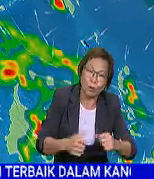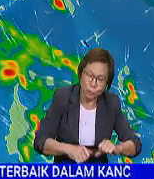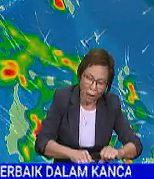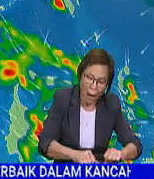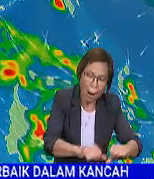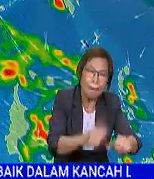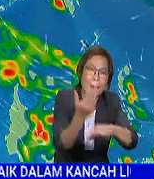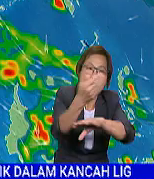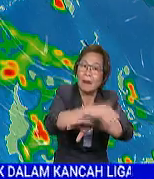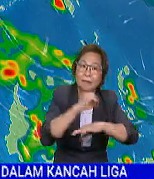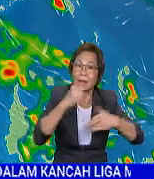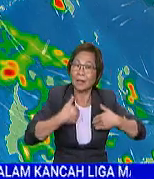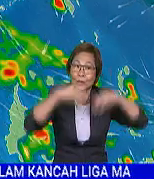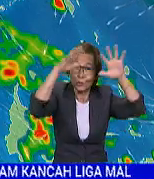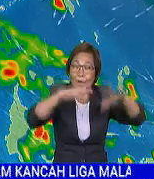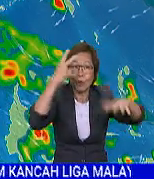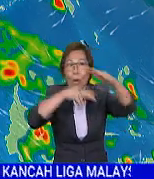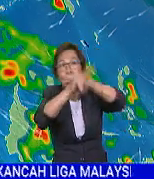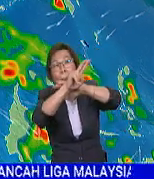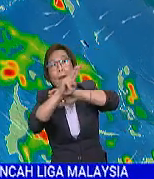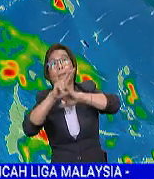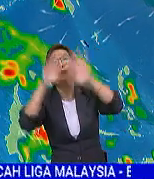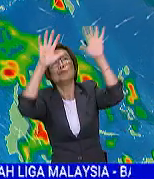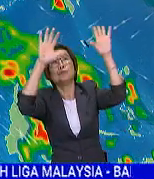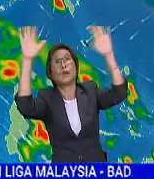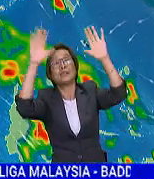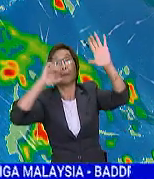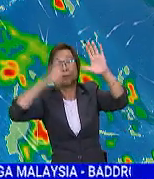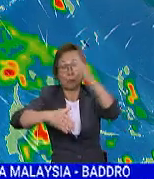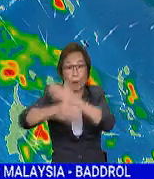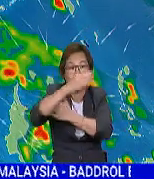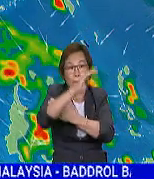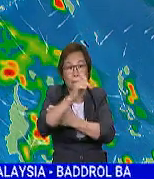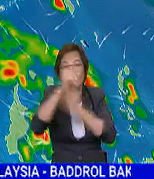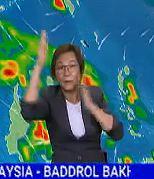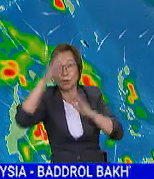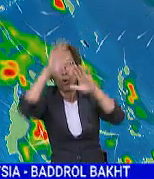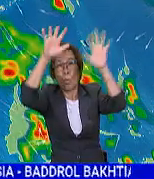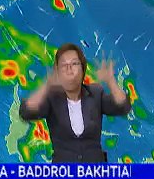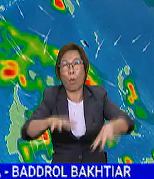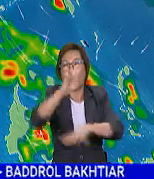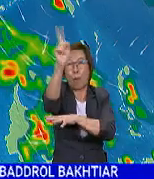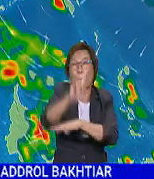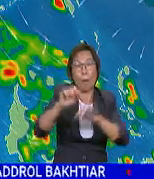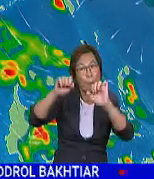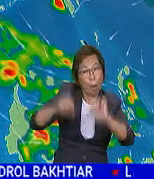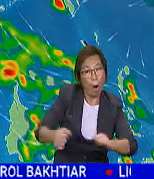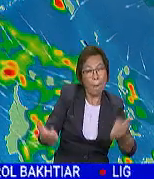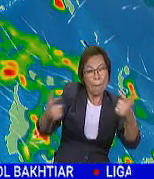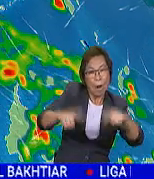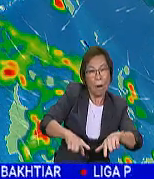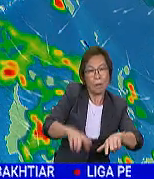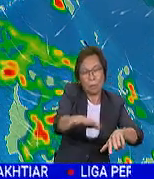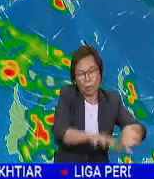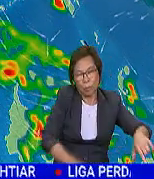malam nanti. Untuk ramalan cuaca pada pagi esok, Mag Malaysia menjangkakan hujan dari buk petir berpotensi untuk berlaku